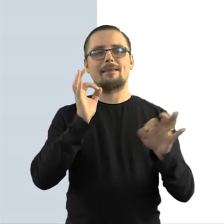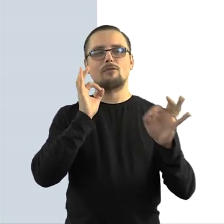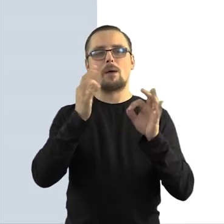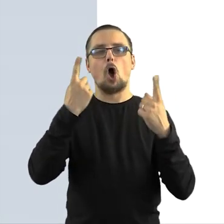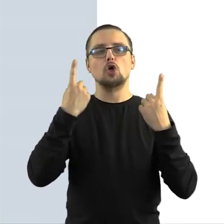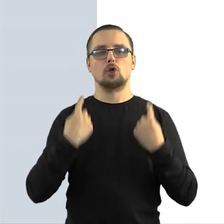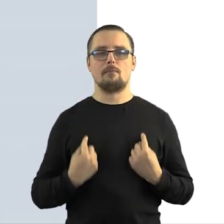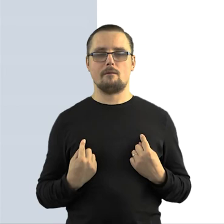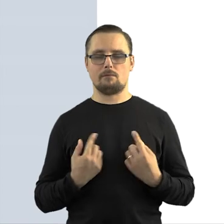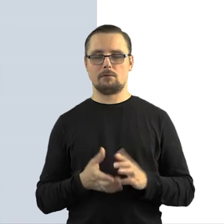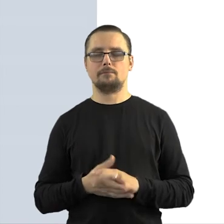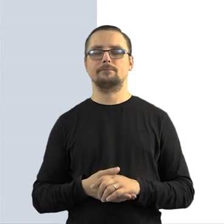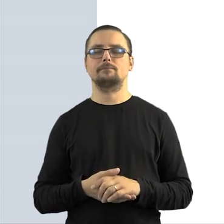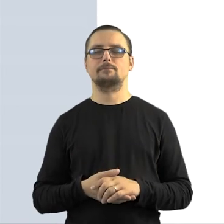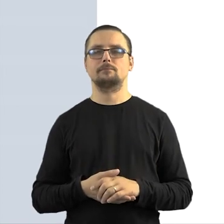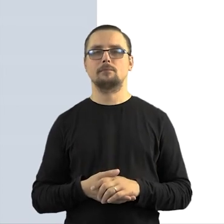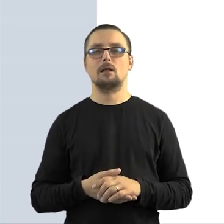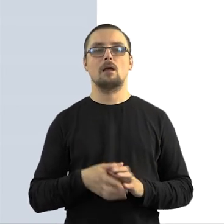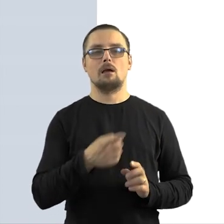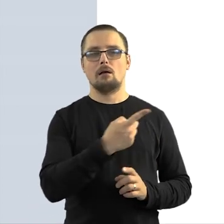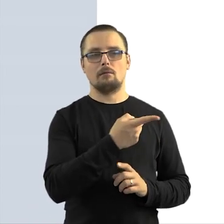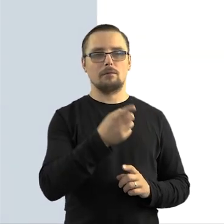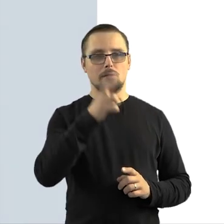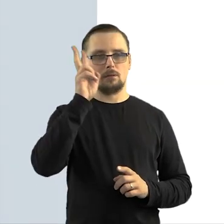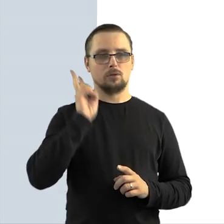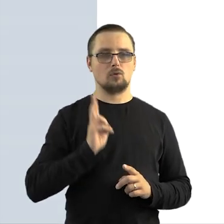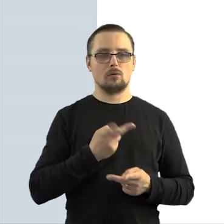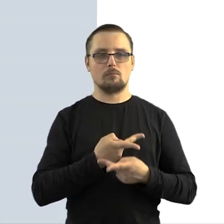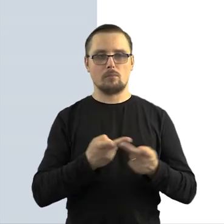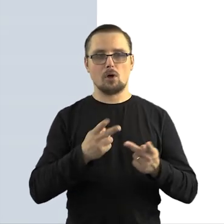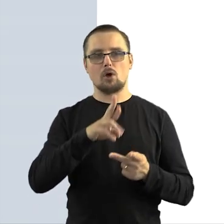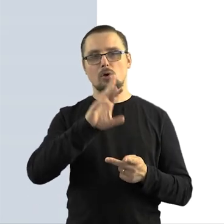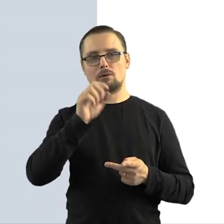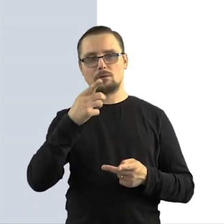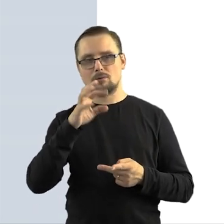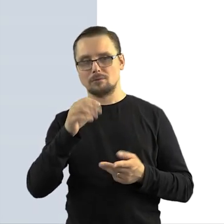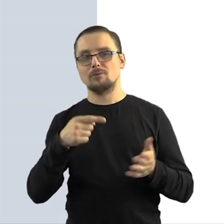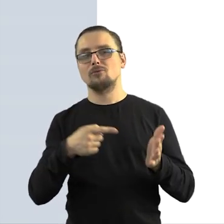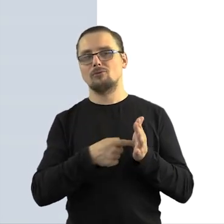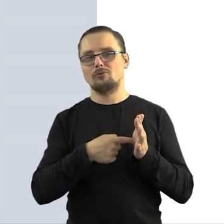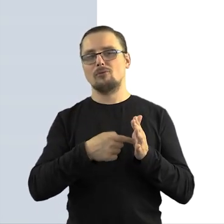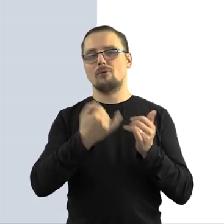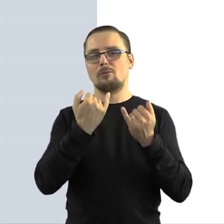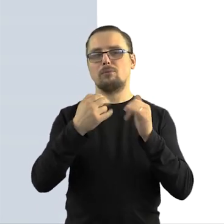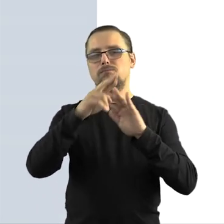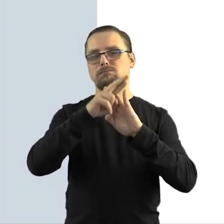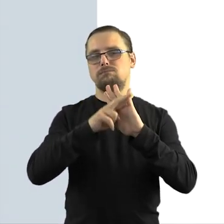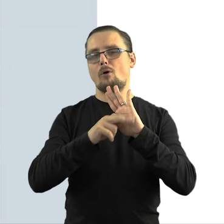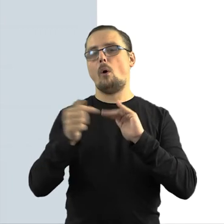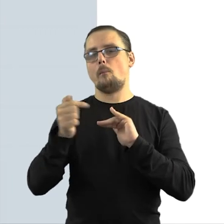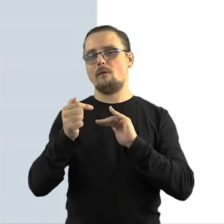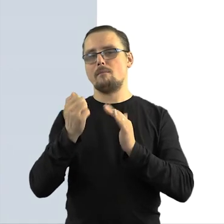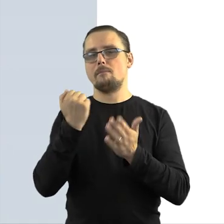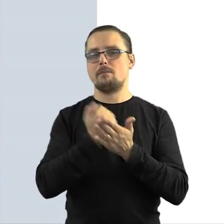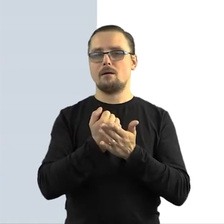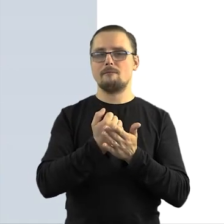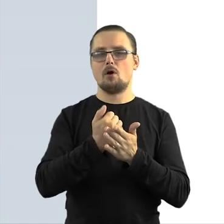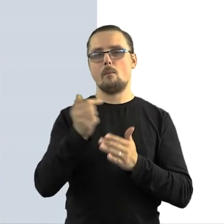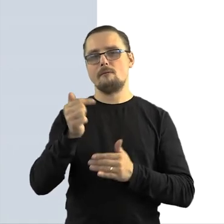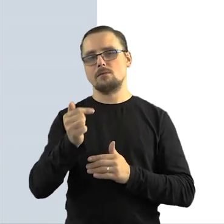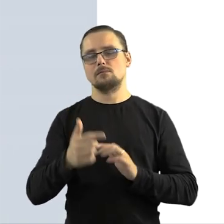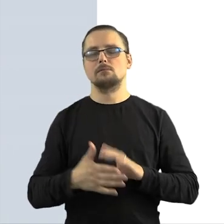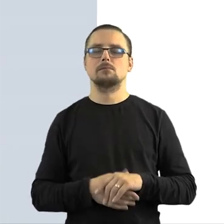wizerunek jest również daną osobową i tutaj rozpowszechnianie wizerunkiem też na państwo jako na instytucje nakłada